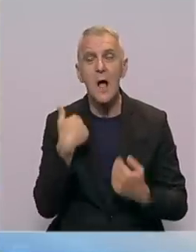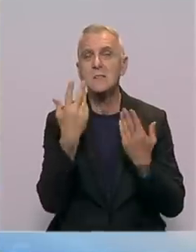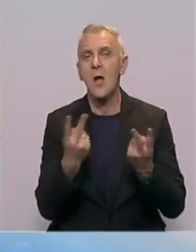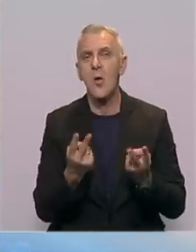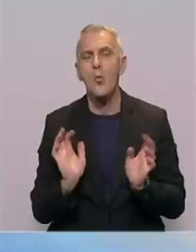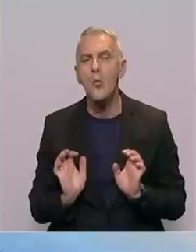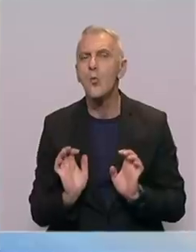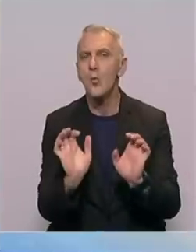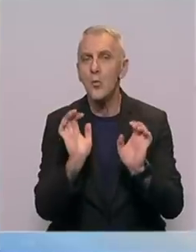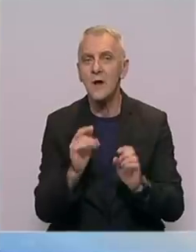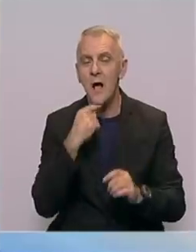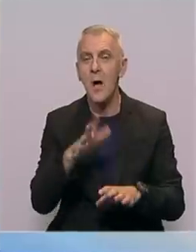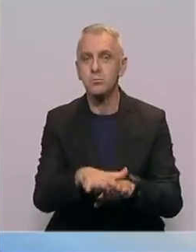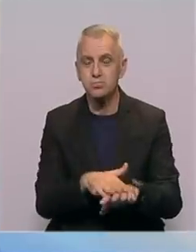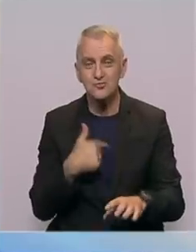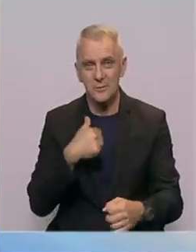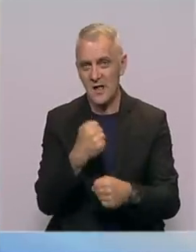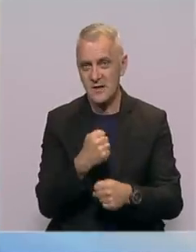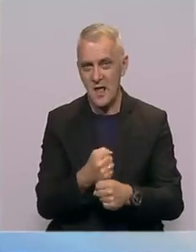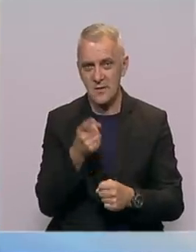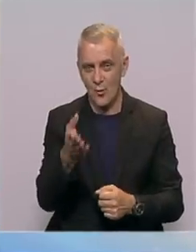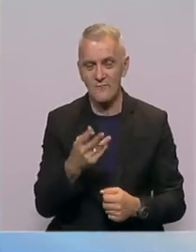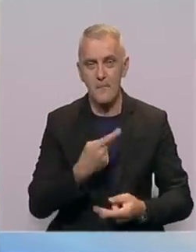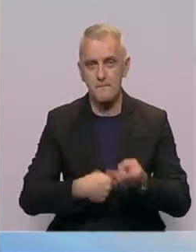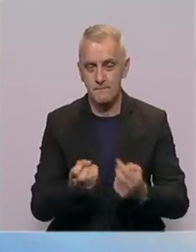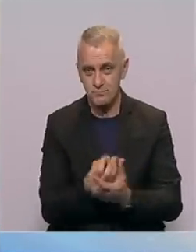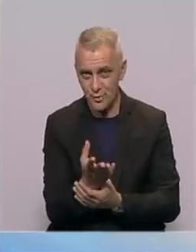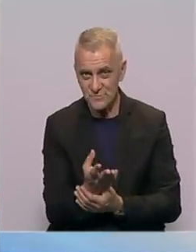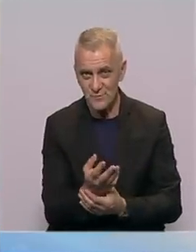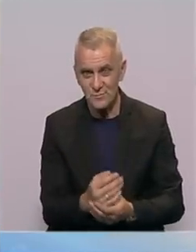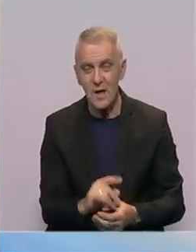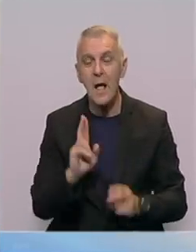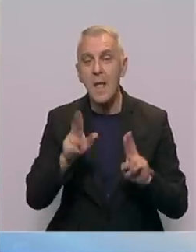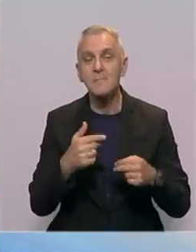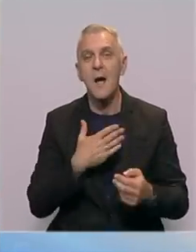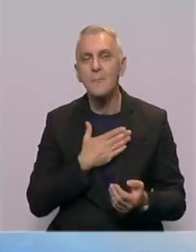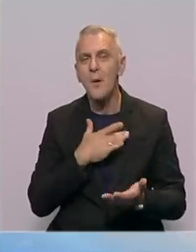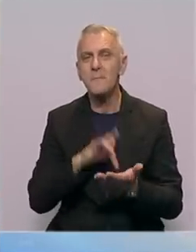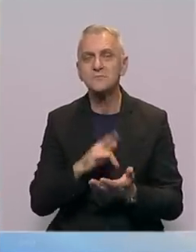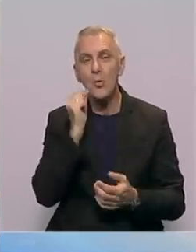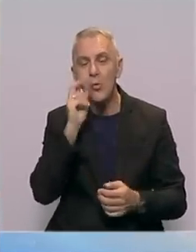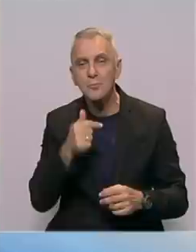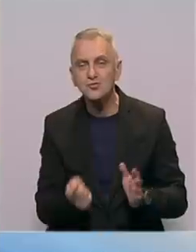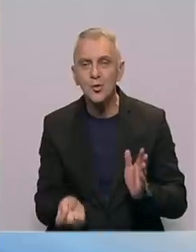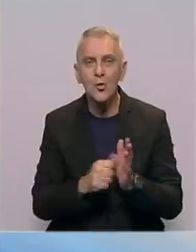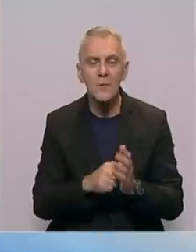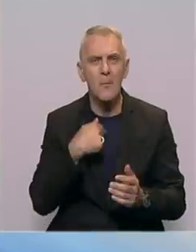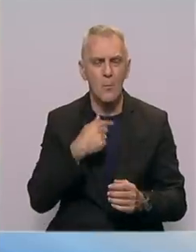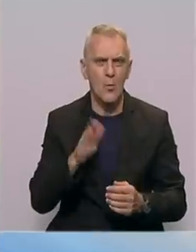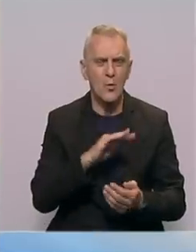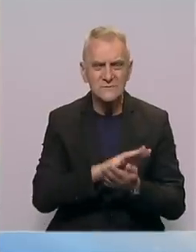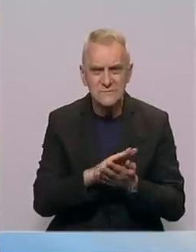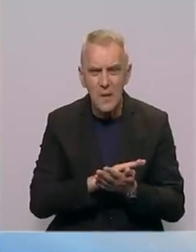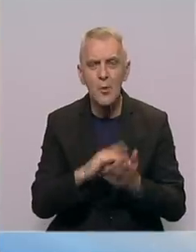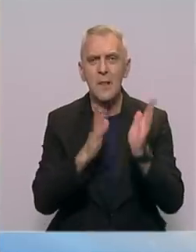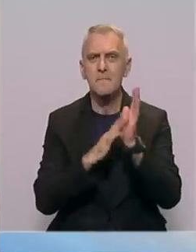krene sa ovim svojim, već što ja radim, te proizvode, pa da imam tu neko svoje mjesto gdje ljudi mogu da kupe pored, recimo tih mojih sapuna, melijima